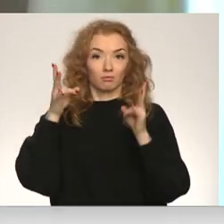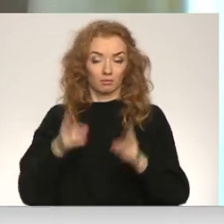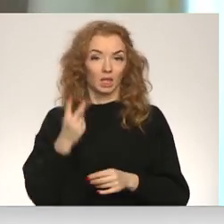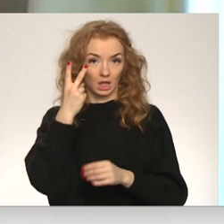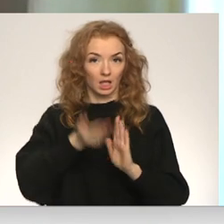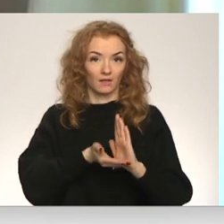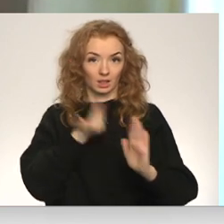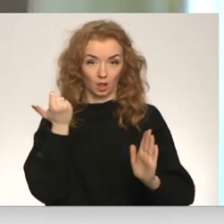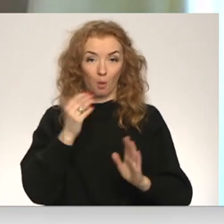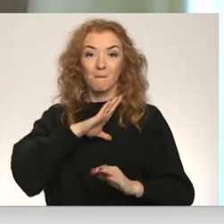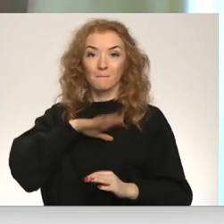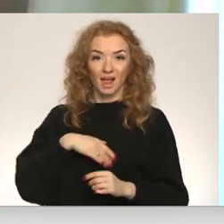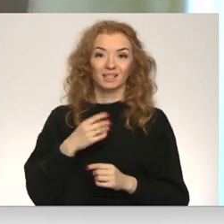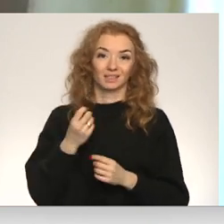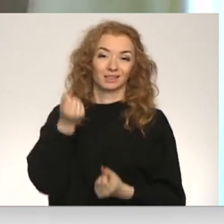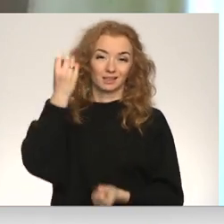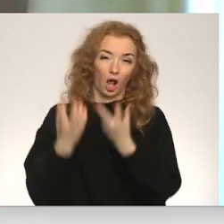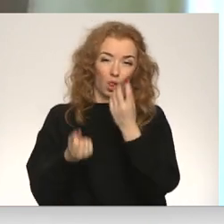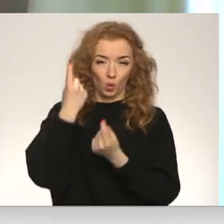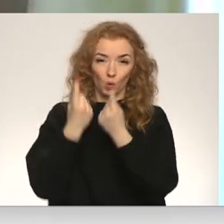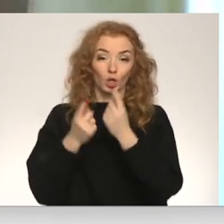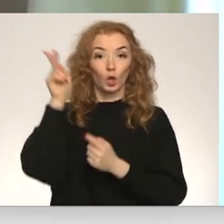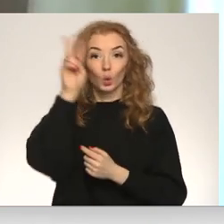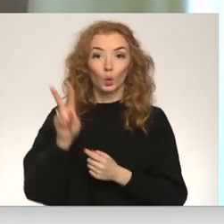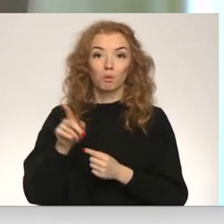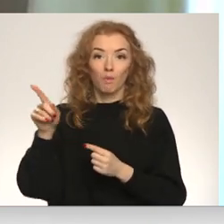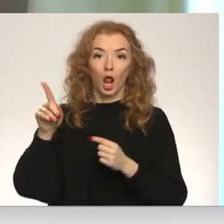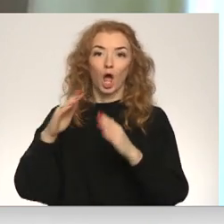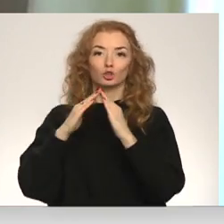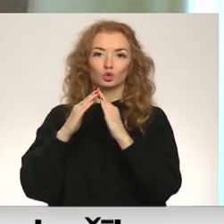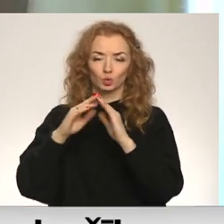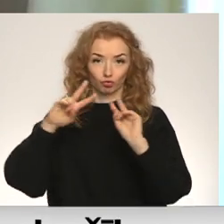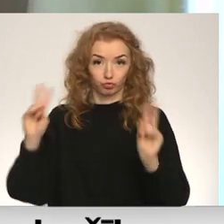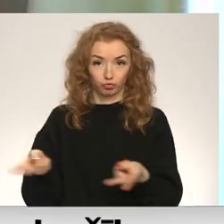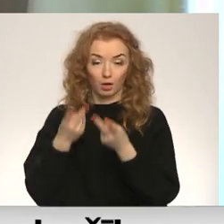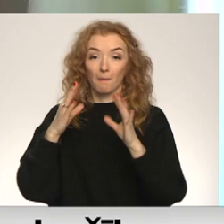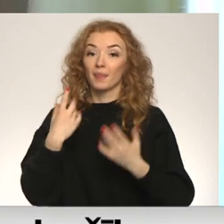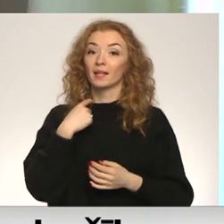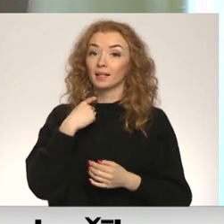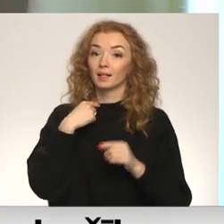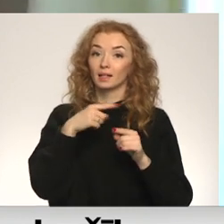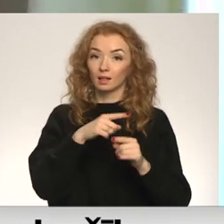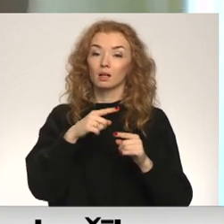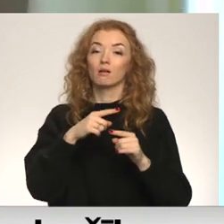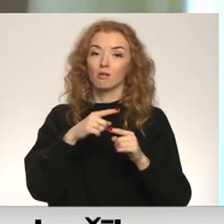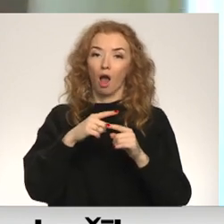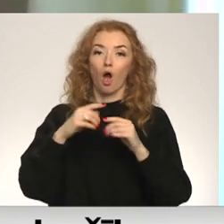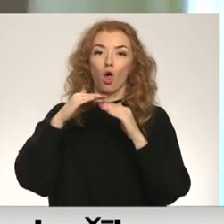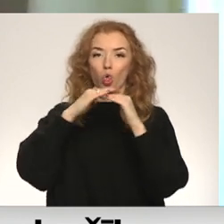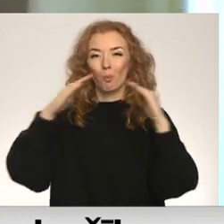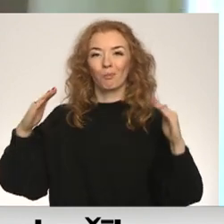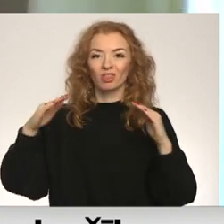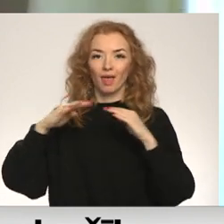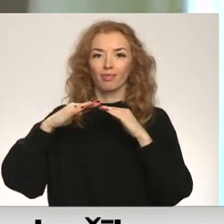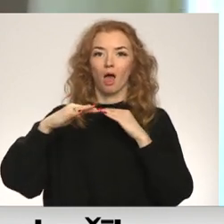tieši pēc salūtu šaušanas – Jūrmalā dega šķūnīši, bet Rīgā dega jumta terase. Tā kā